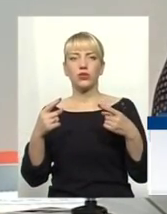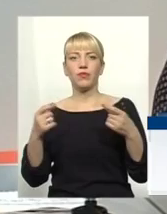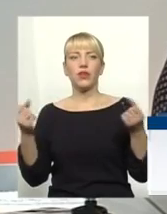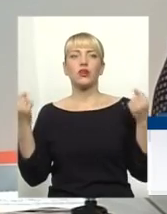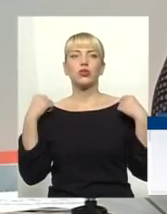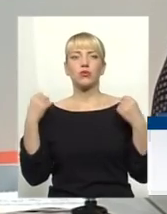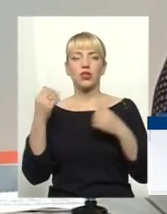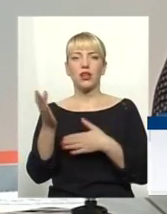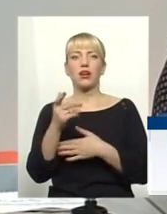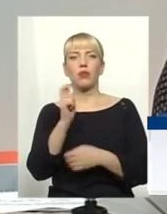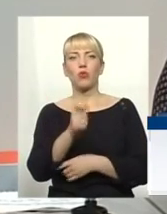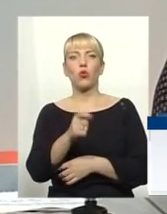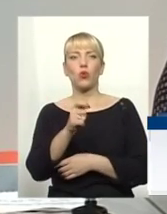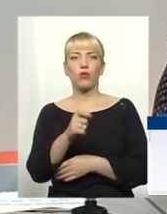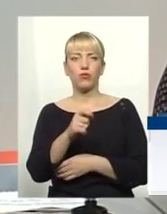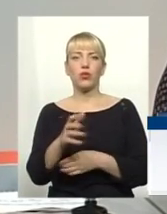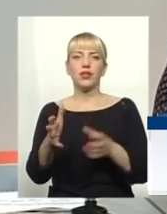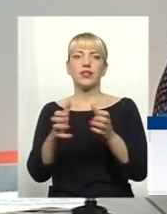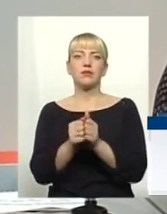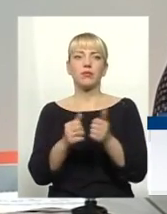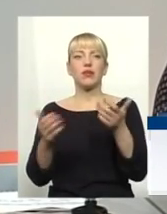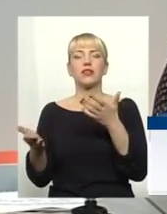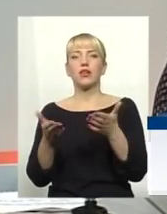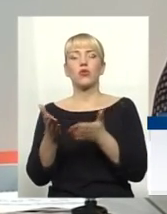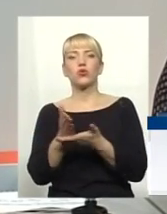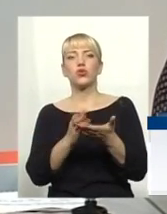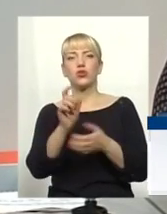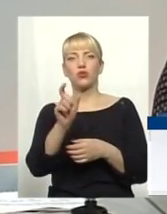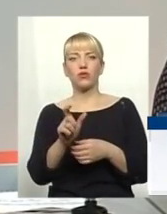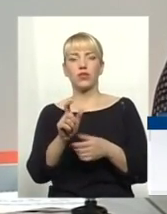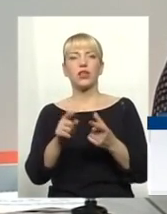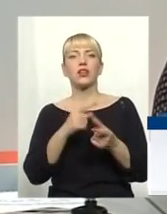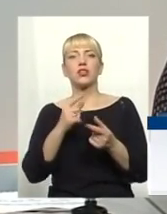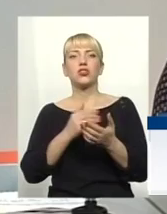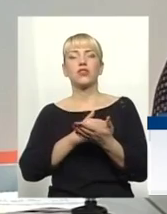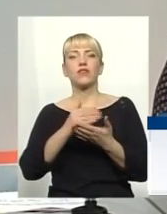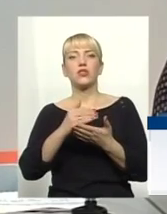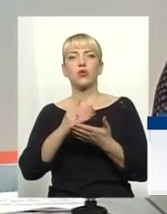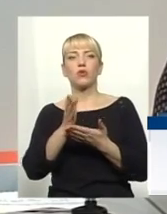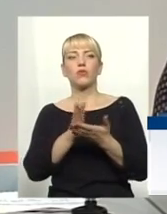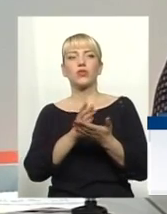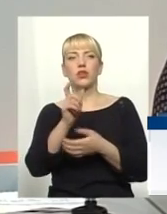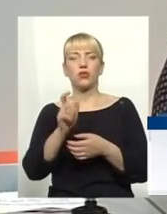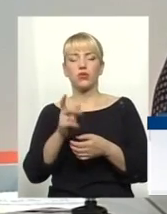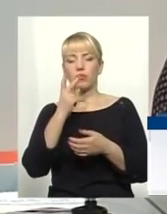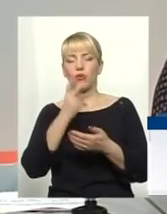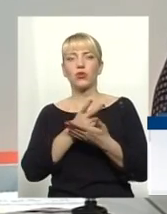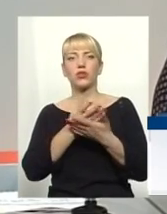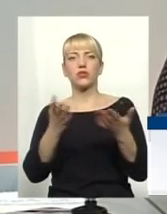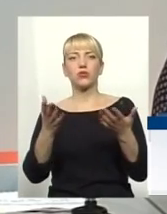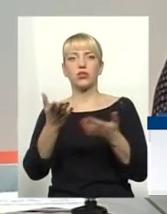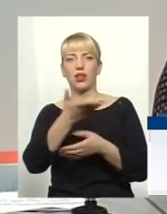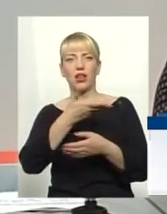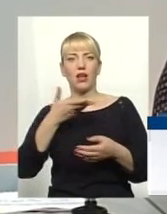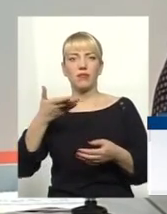риболовлю. Піймають якогось чиновника чи високопосадовця, продемонструють нам його